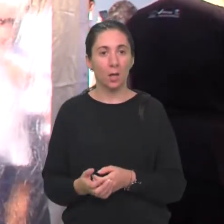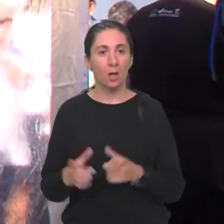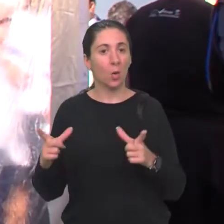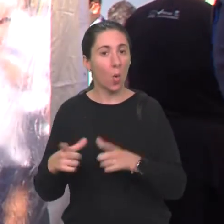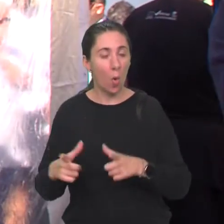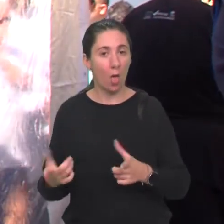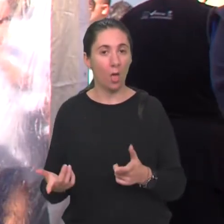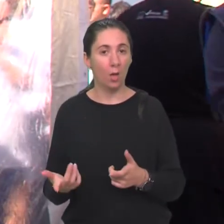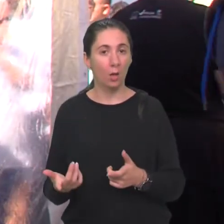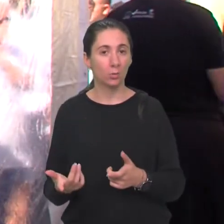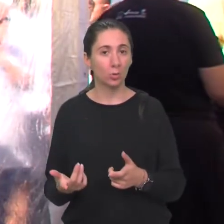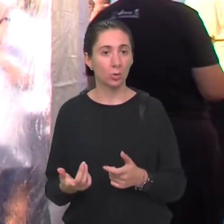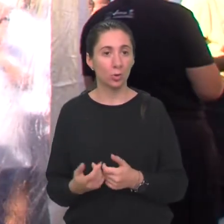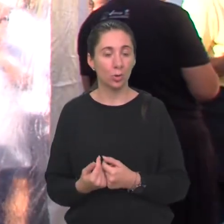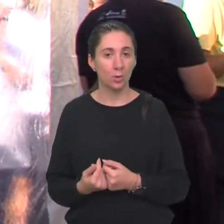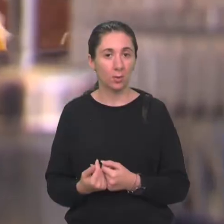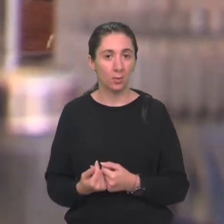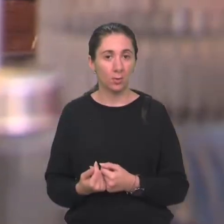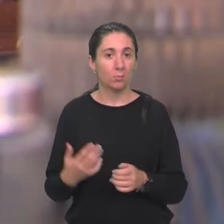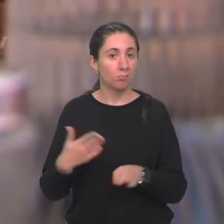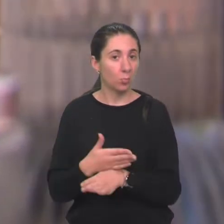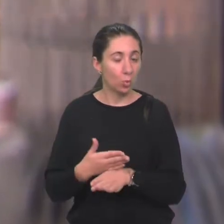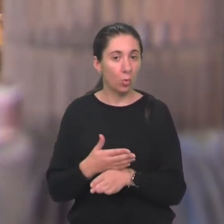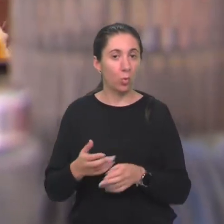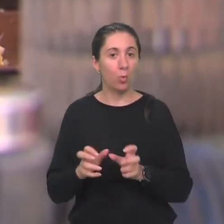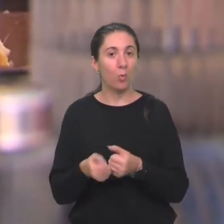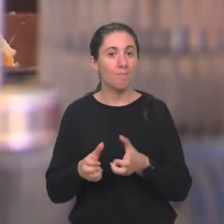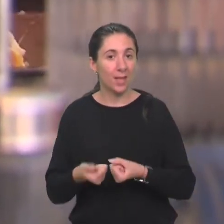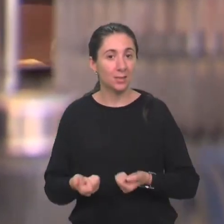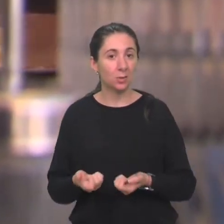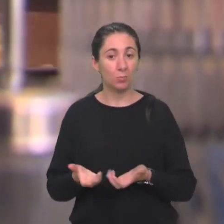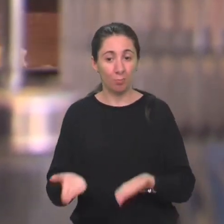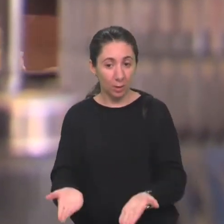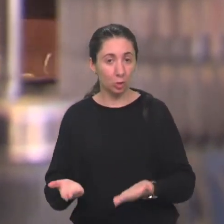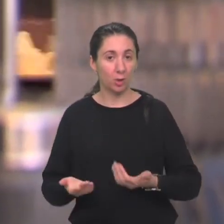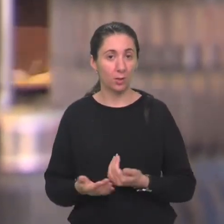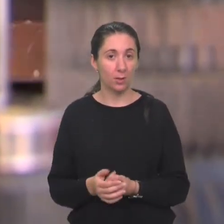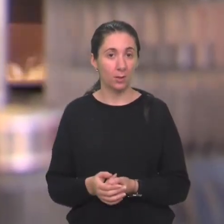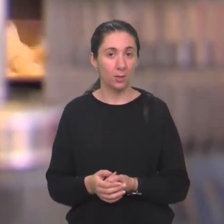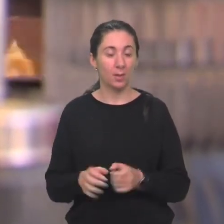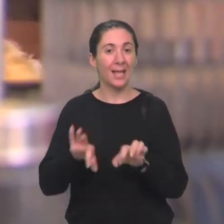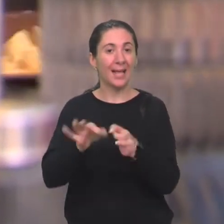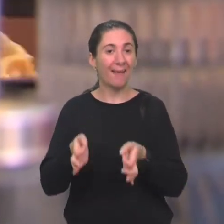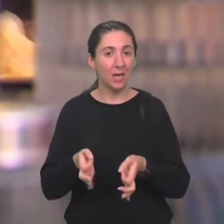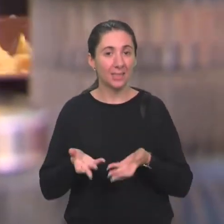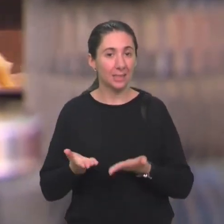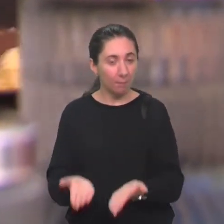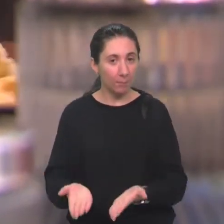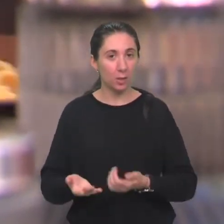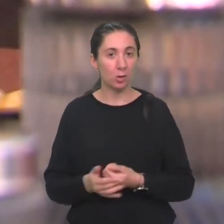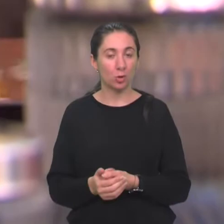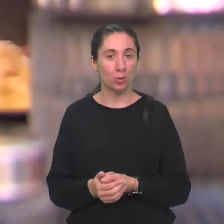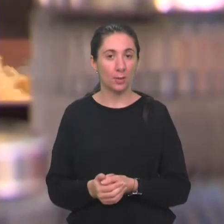kolači, kruh pečeno. Kruh pečeno. I kiflice pečene.